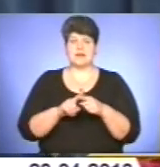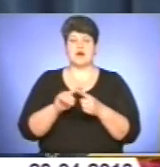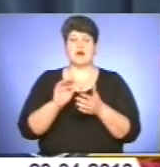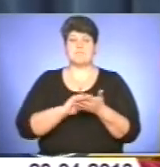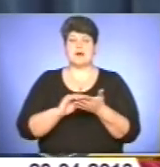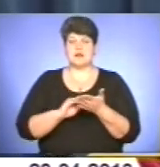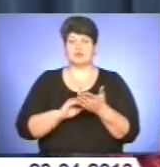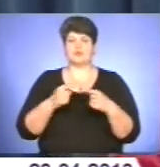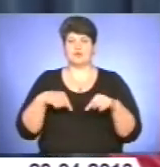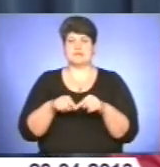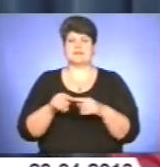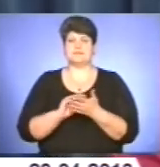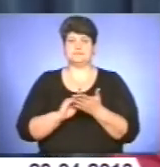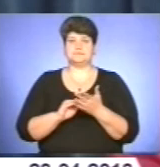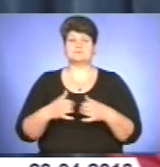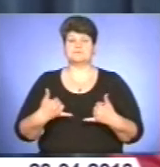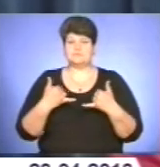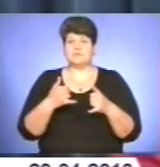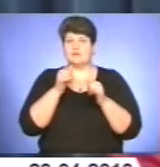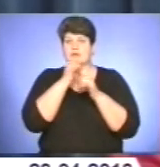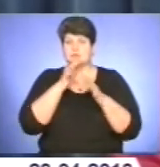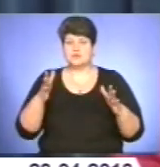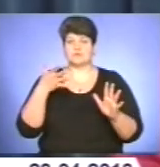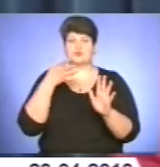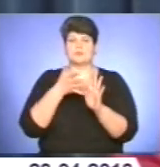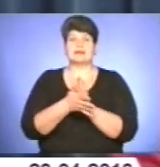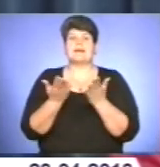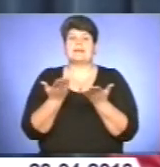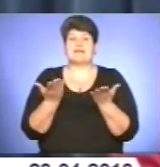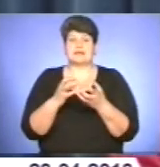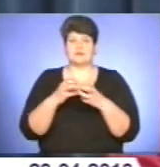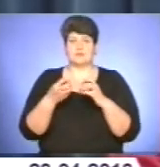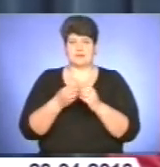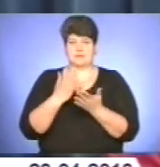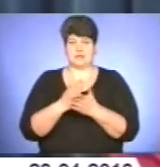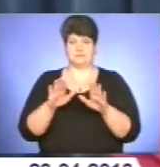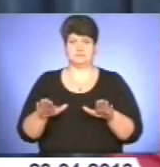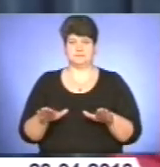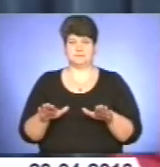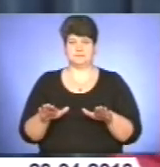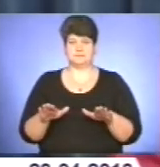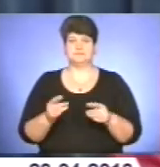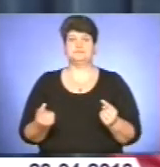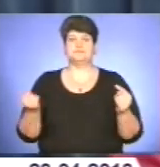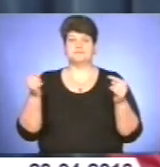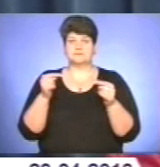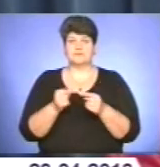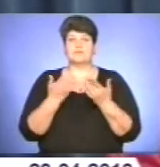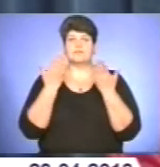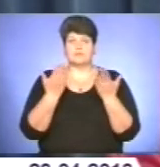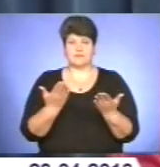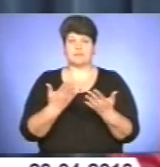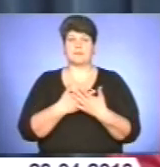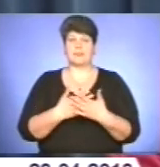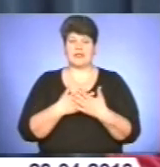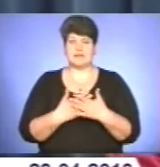Уповноваженого я маю на увазі, неможливо зрозуміти, які проблеми існують на місцях. І, відповідно, ваша активна